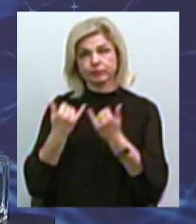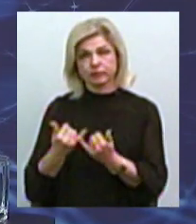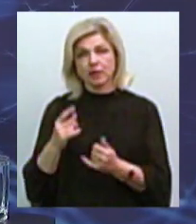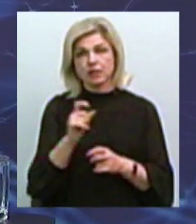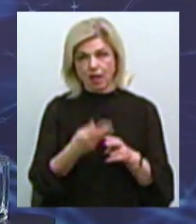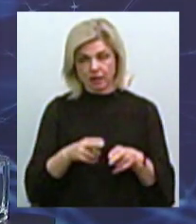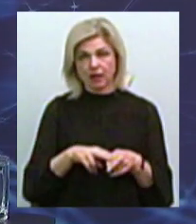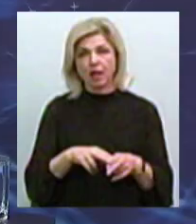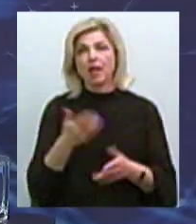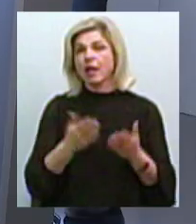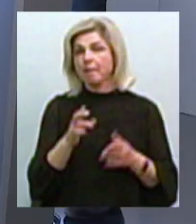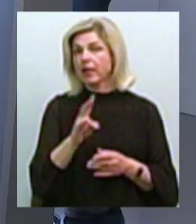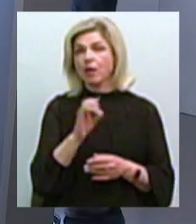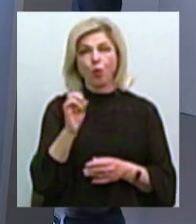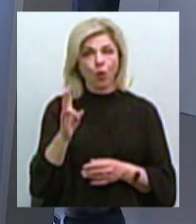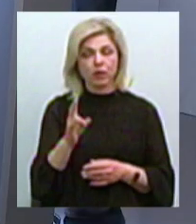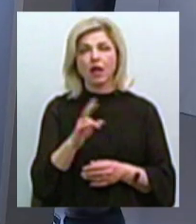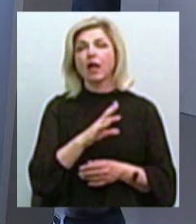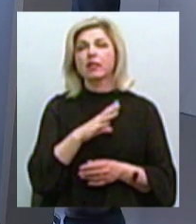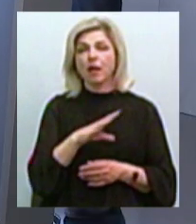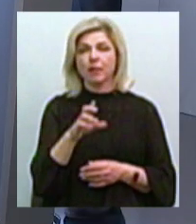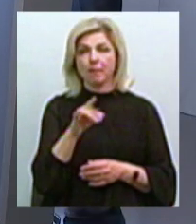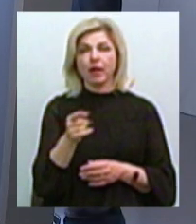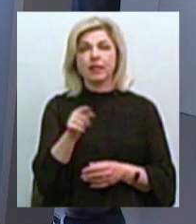потому что, если бы не он, то, естественно, не было бы тех,